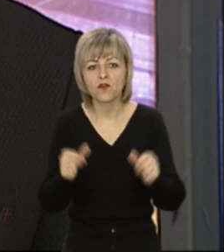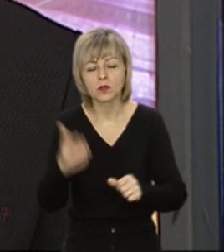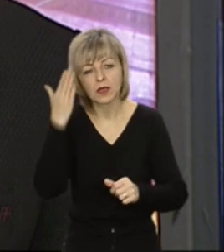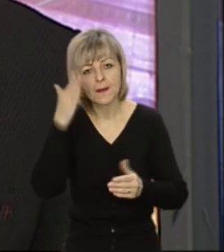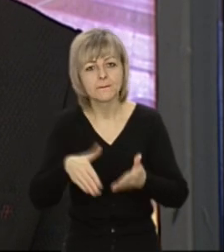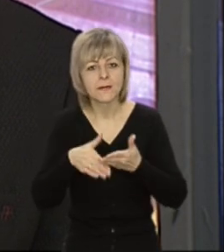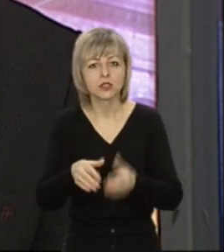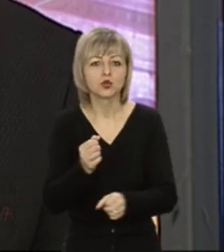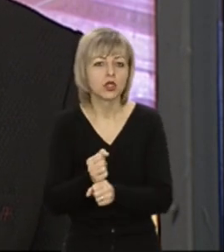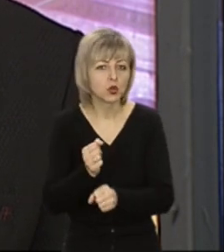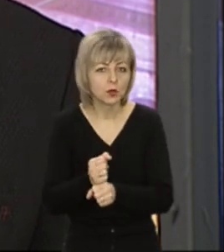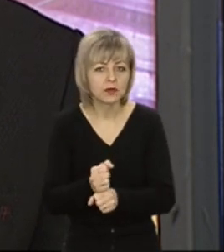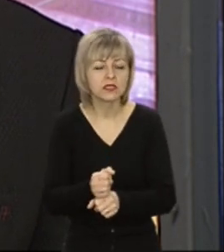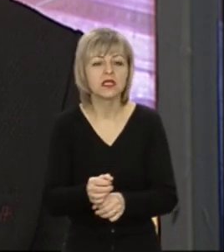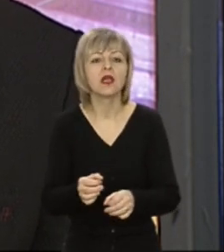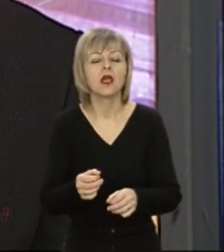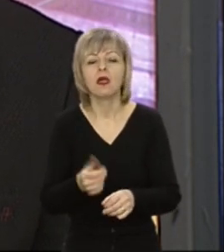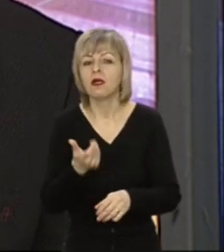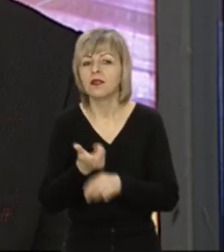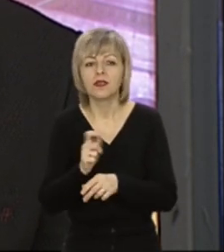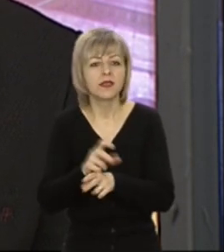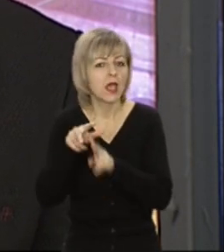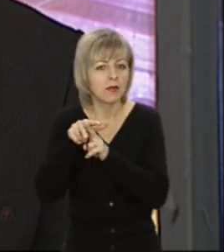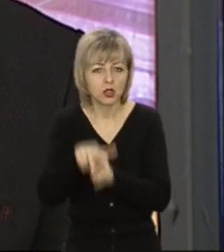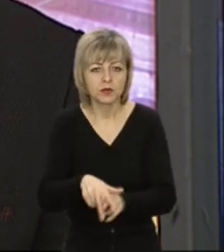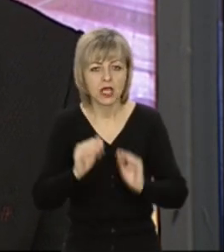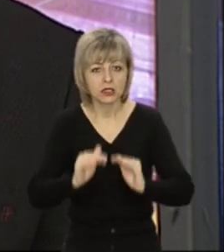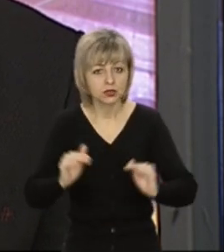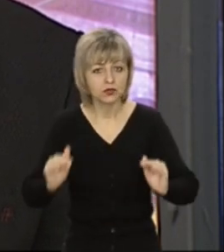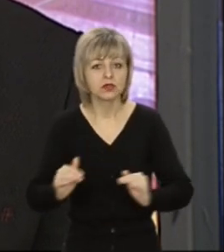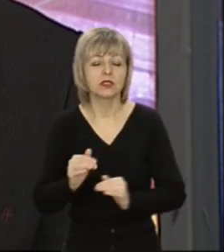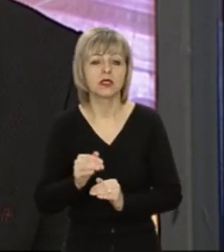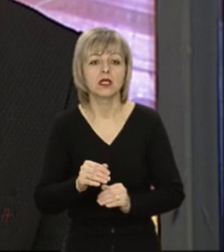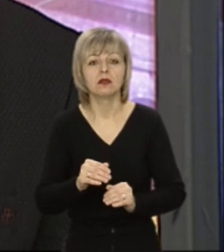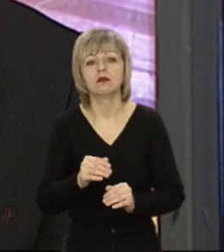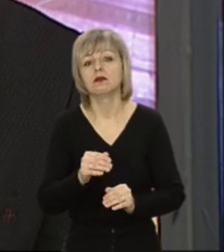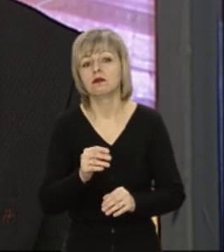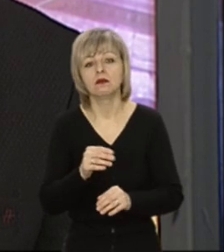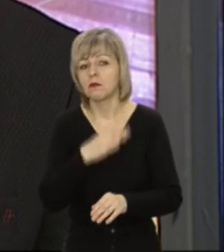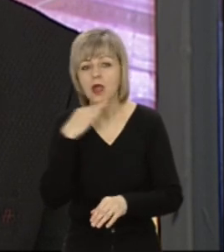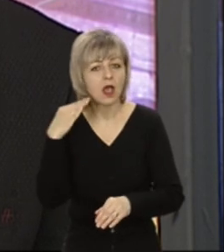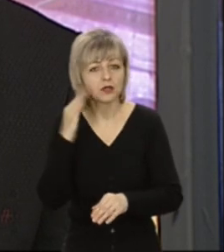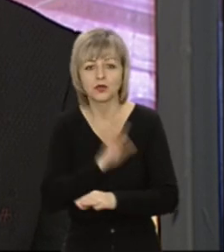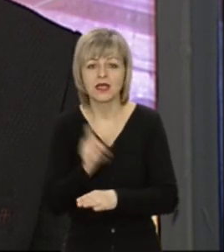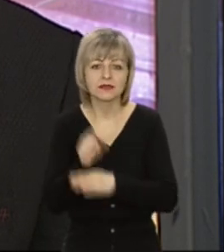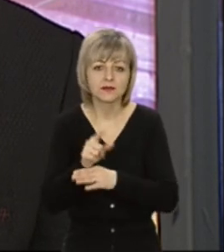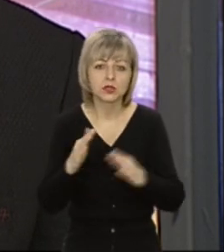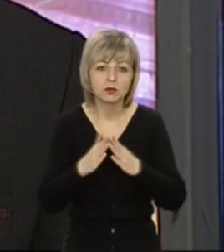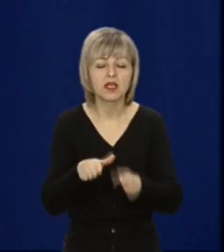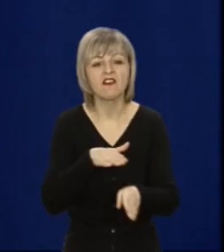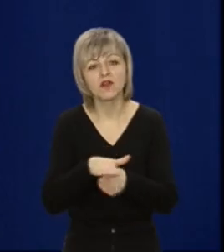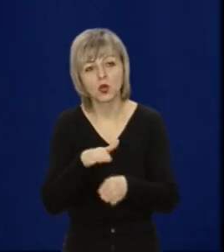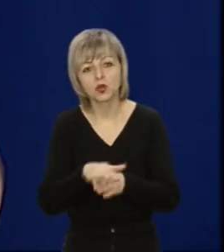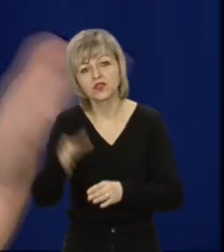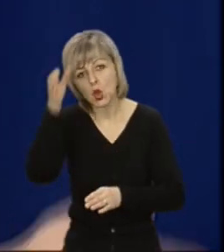методи роботи, звісно, не переобтяжувати здобачів освіти з домашніми завданнями, ну і виконувати освітні програми.